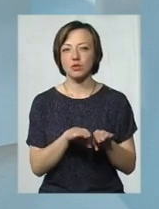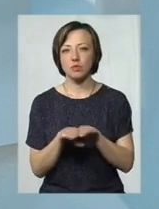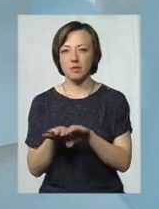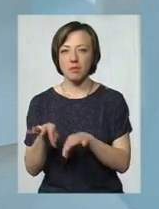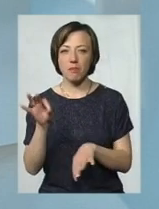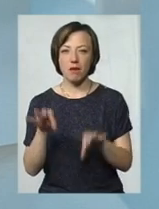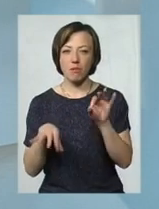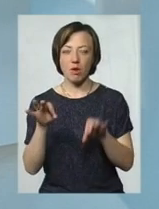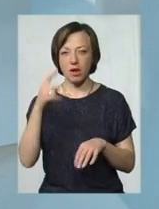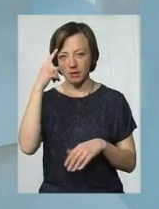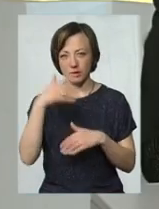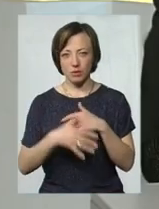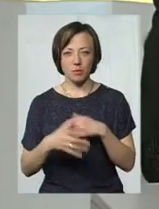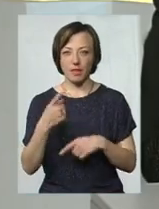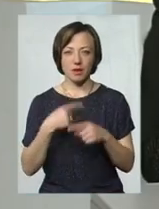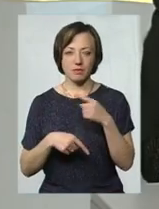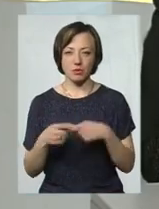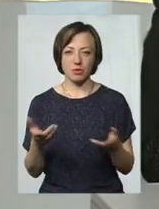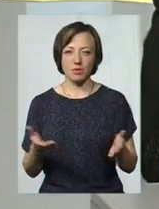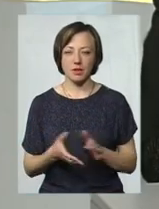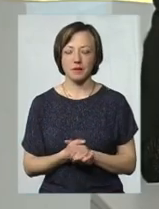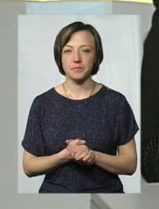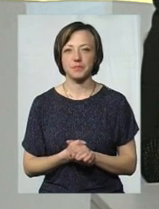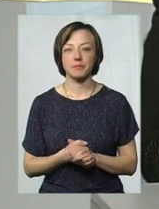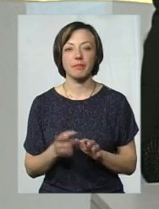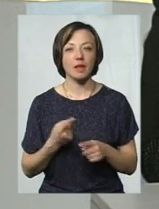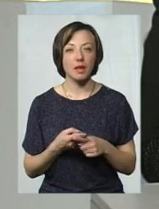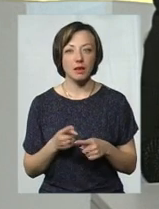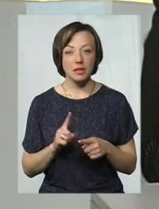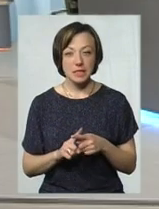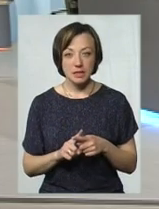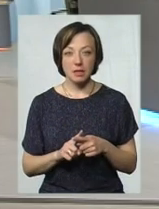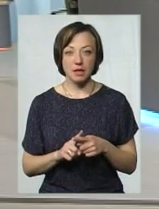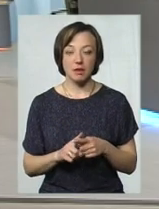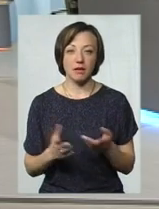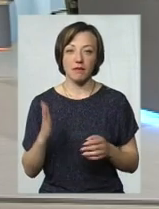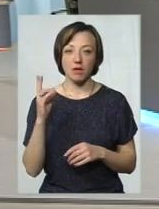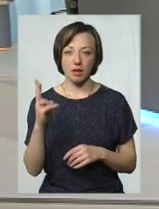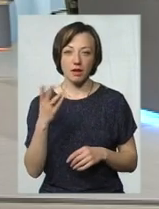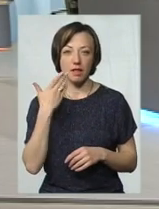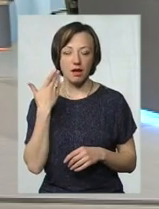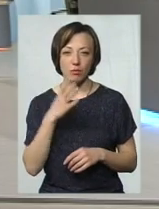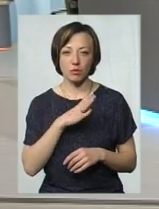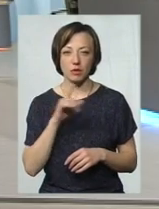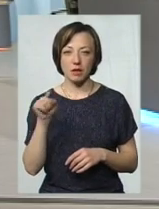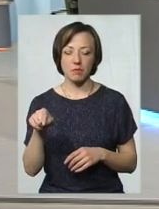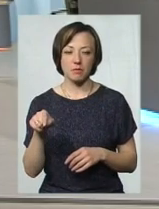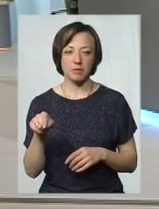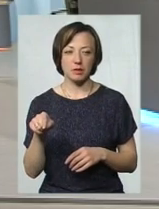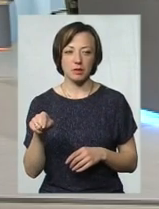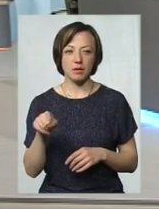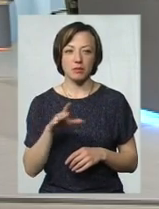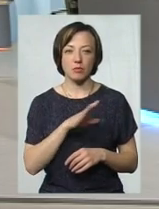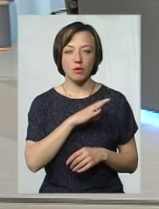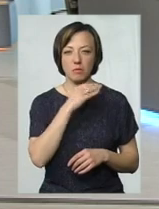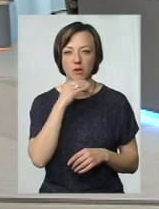свідомістю вже буде незворотнім. розумієте? це, ну, в Контакті це легко було, бо там було